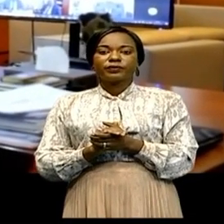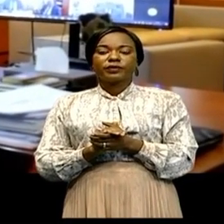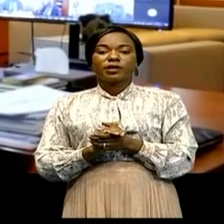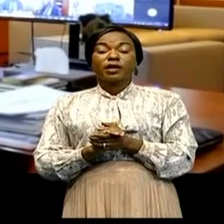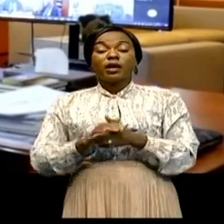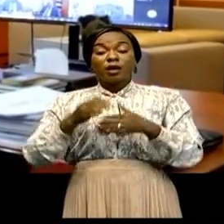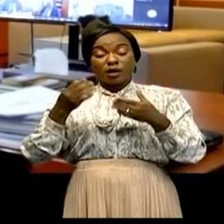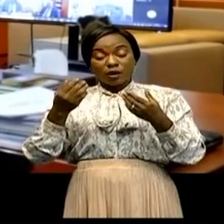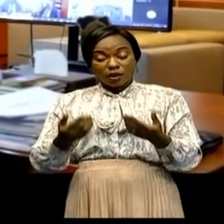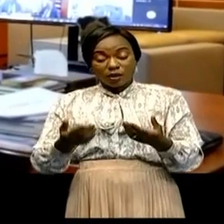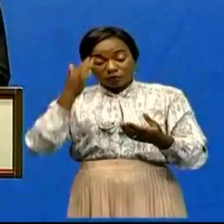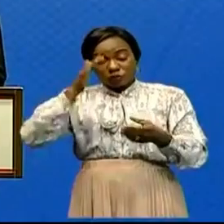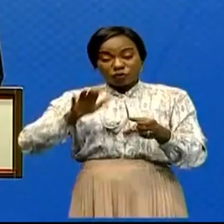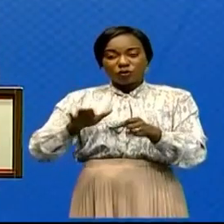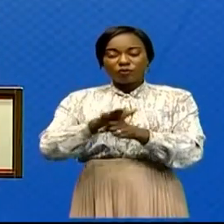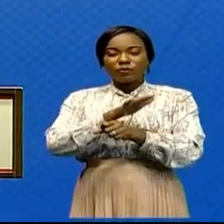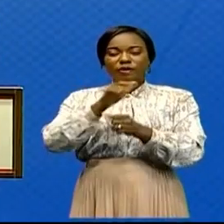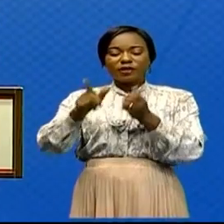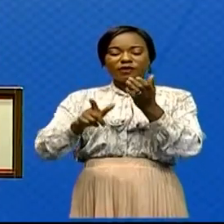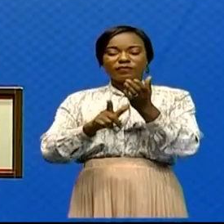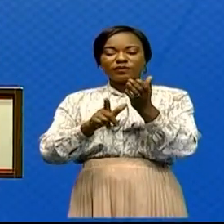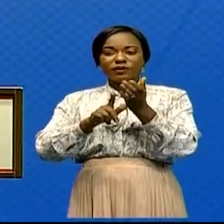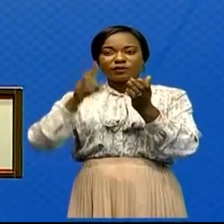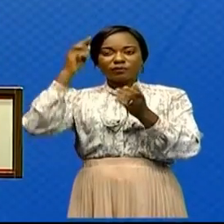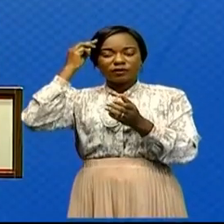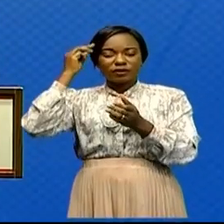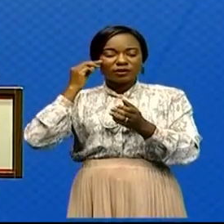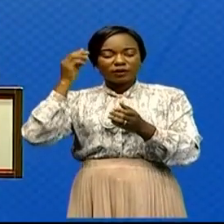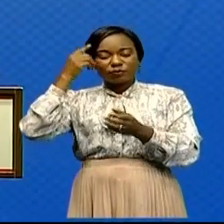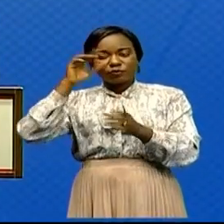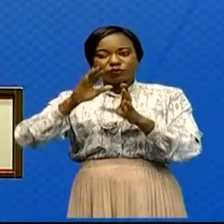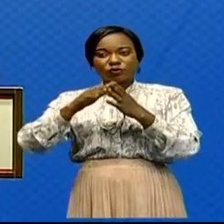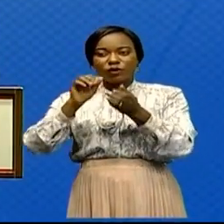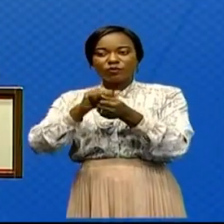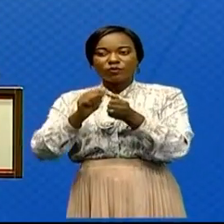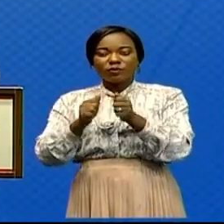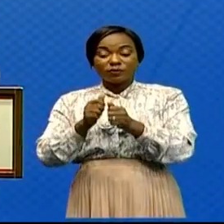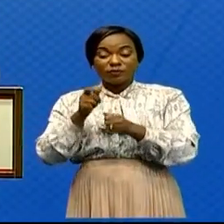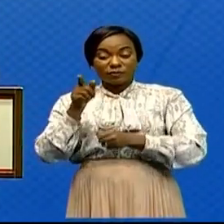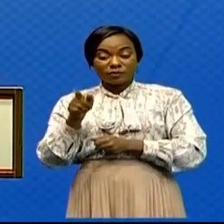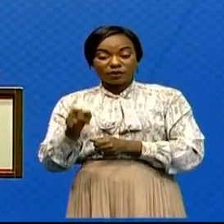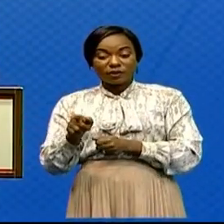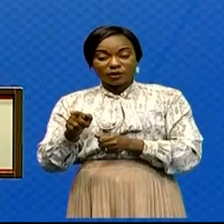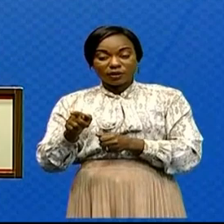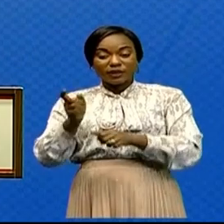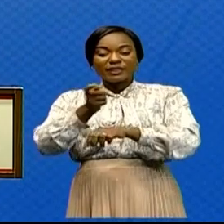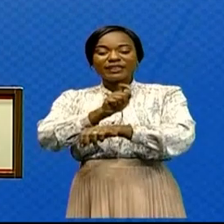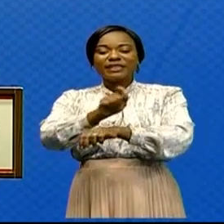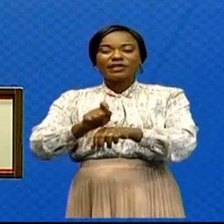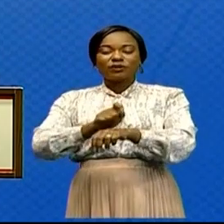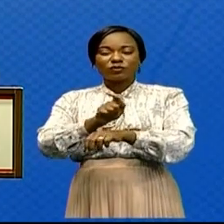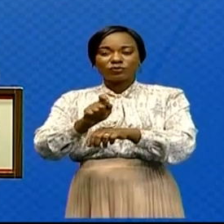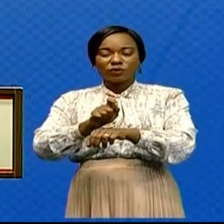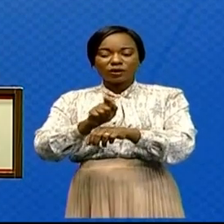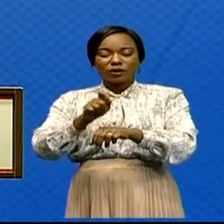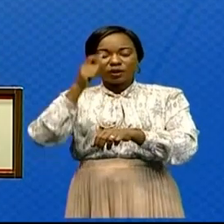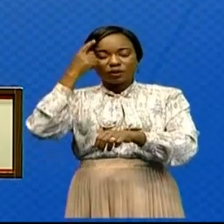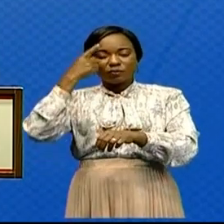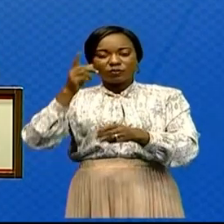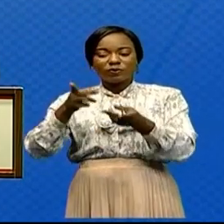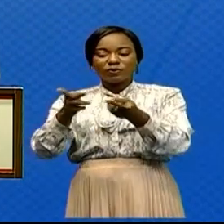Complétant le vice-ministre, toujours sur ces chapitres de l'état de l'administration du territoire, cette fois au plan sécuritaire,